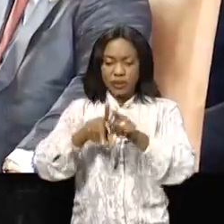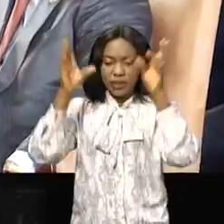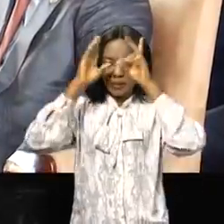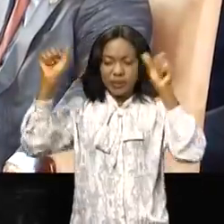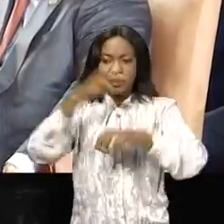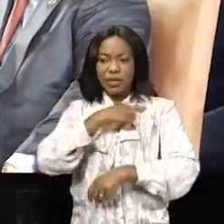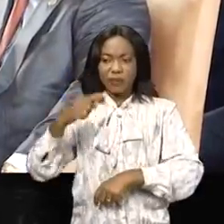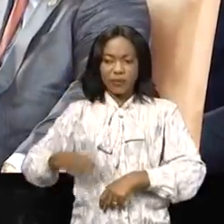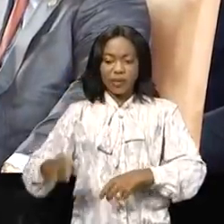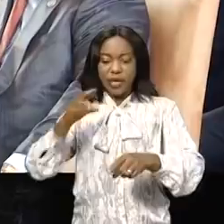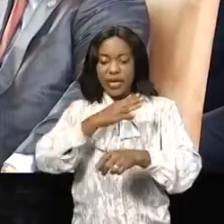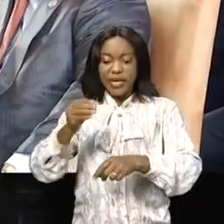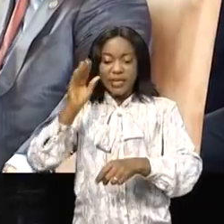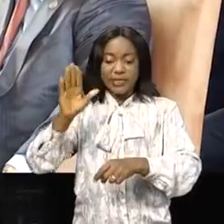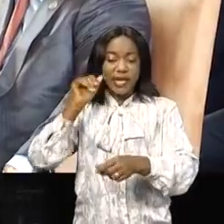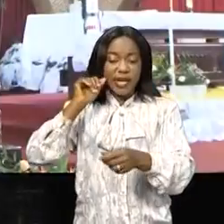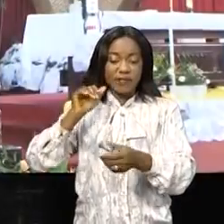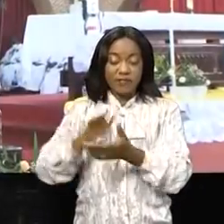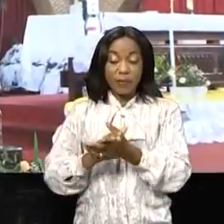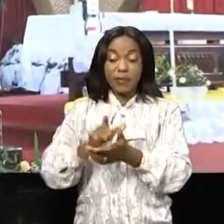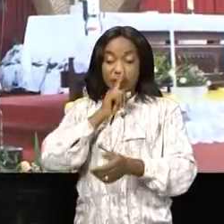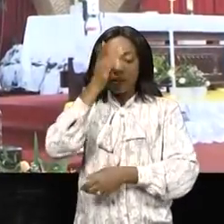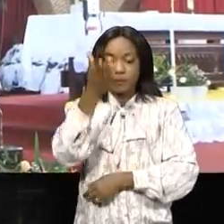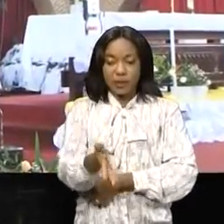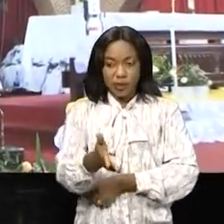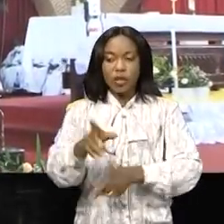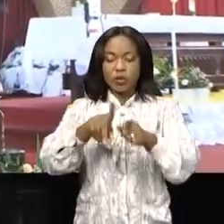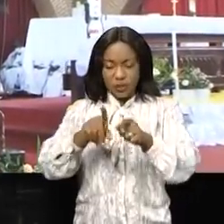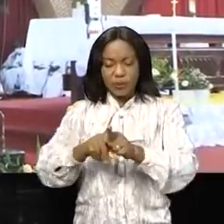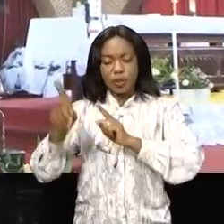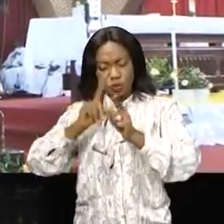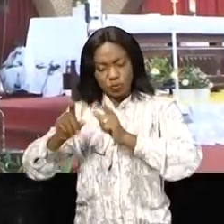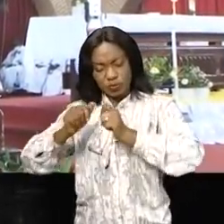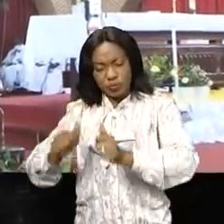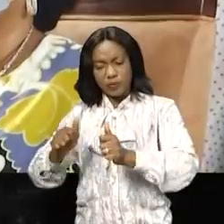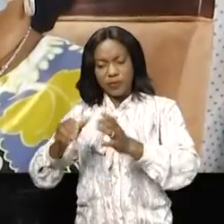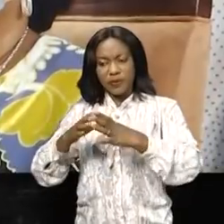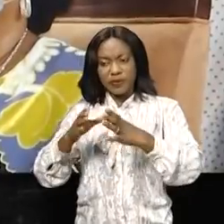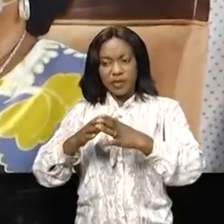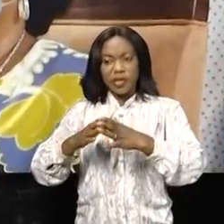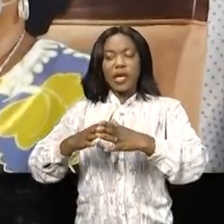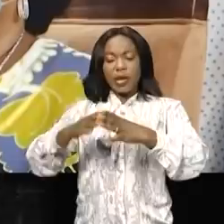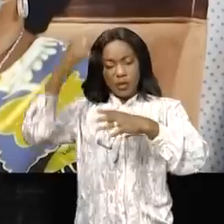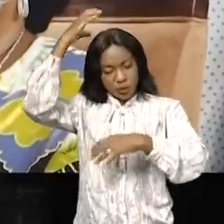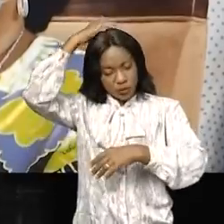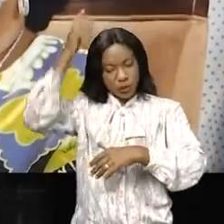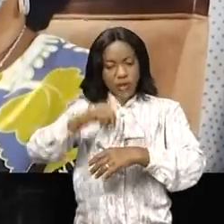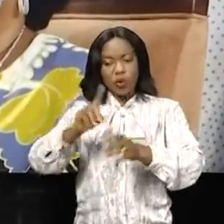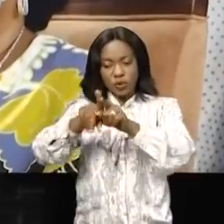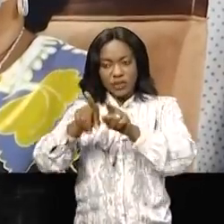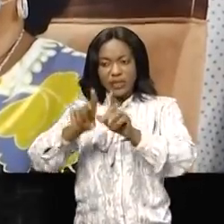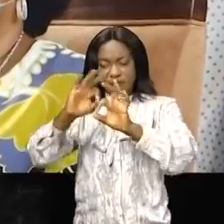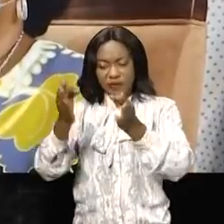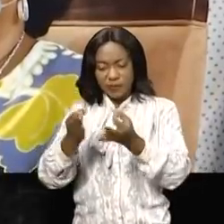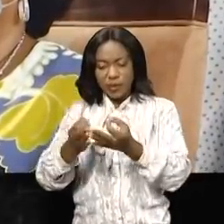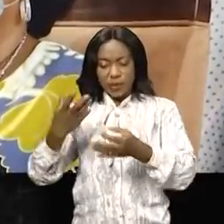avec qui Monseigneur Gérard Mulumba a partagé des moments inoubliables, tant sur le plan familial que personnel. La Première Dame